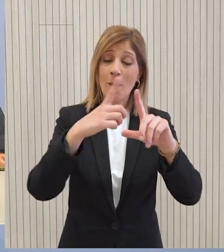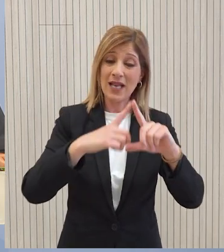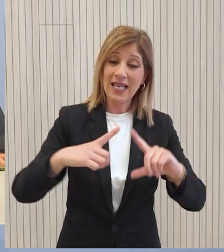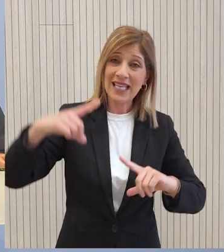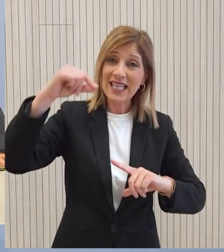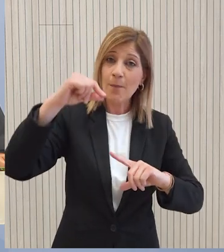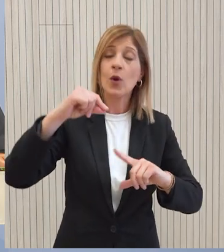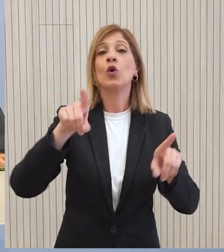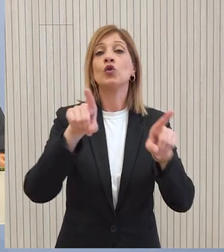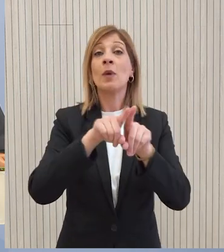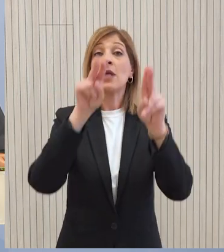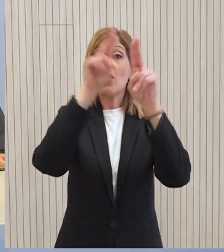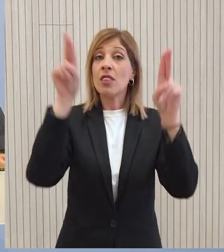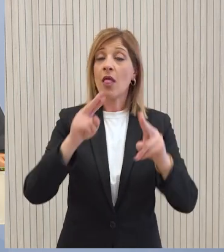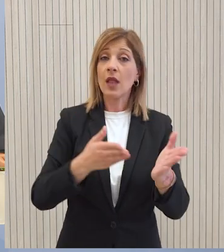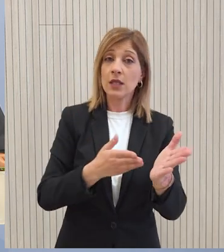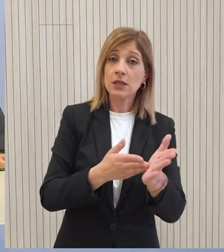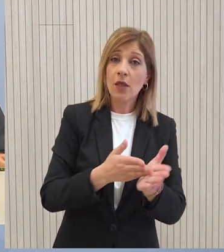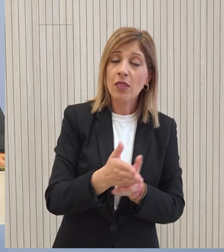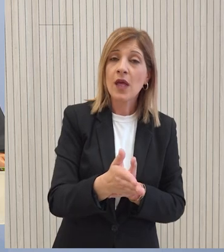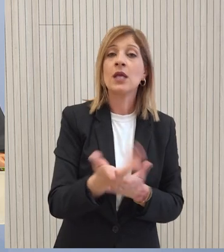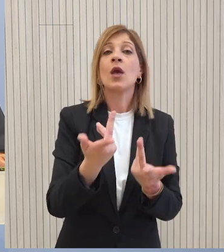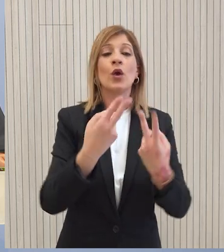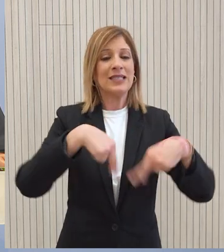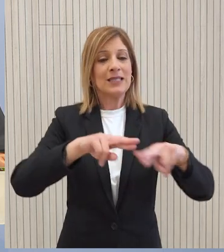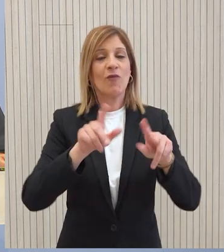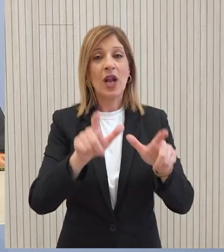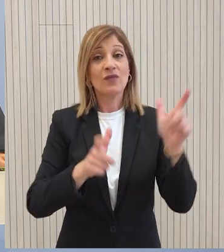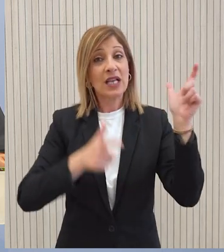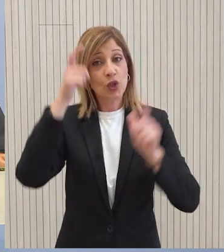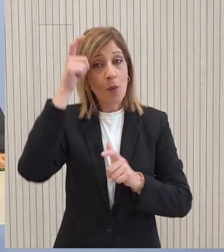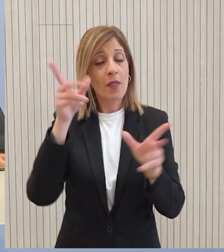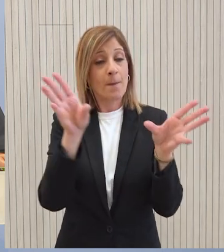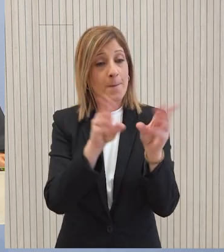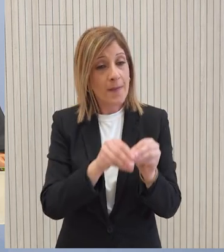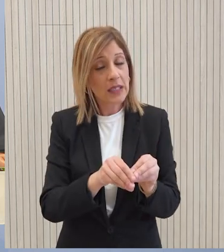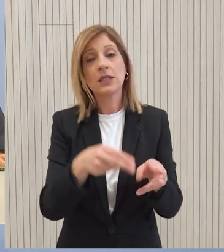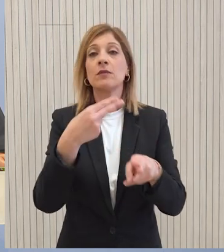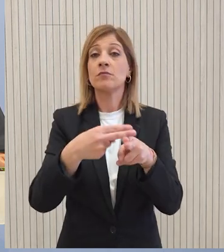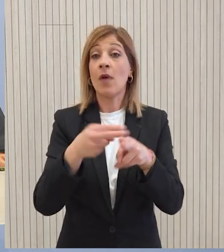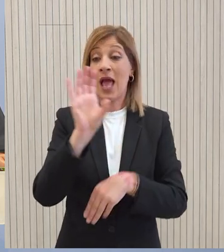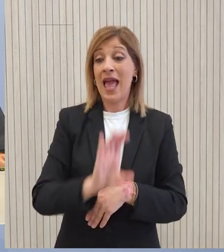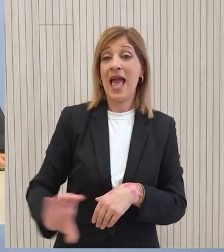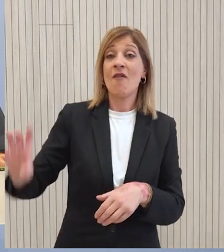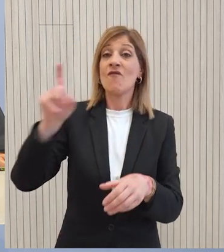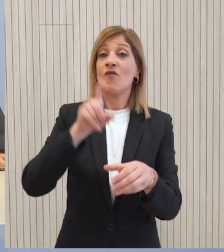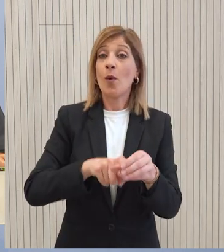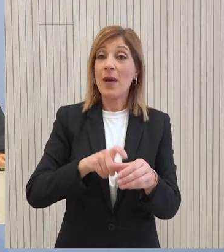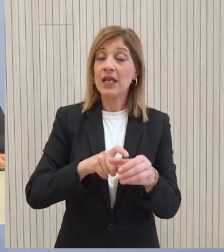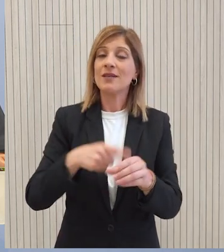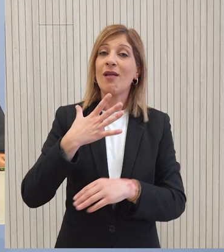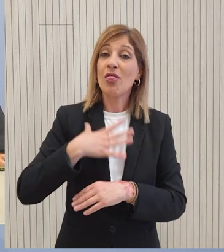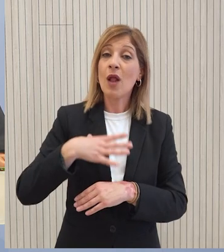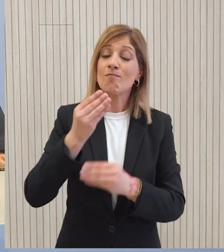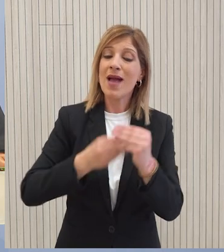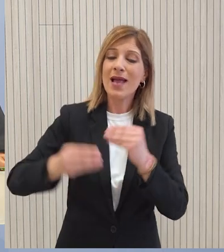σύμφωνη μαζί με το Διεθνές Δίκαιο με τα ψηφίσματα του Συμβουλίου Ασφαλείας των ΗΕ με τις αρχές και αξίες της Ευρωπαϊκής Ένωσης θα είναι μια Κύπρος με